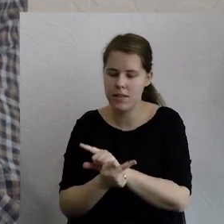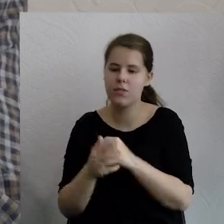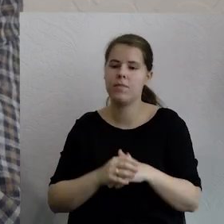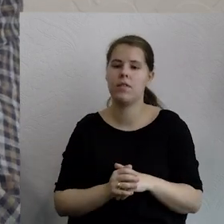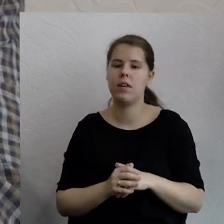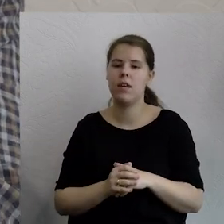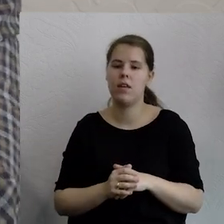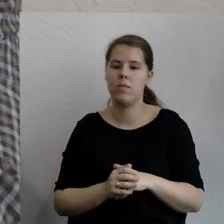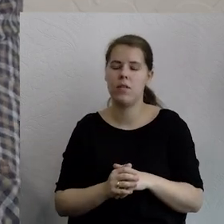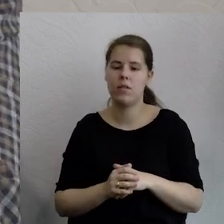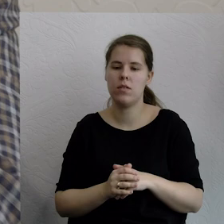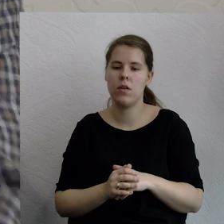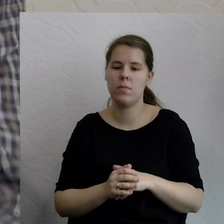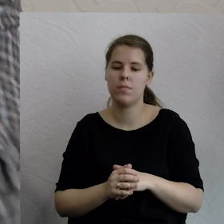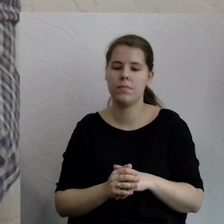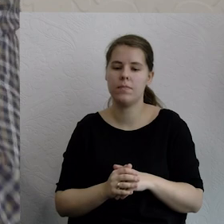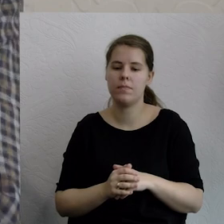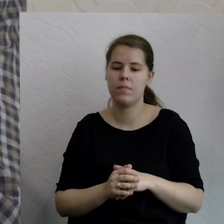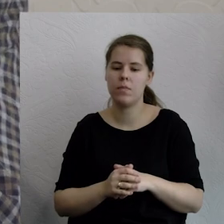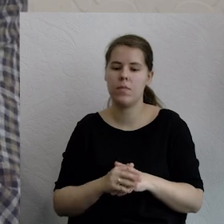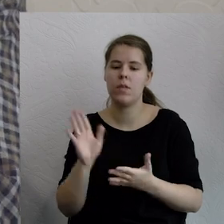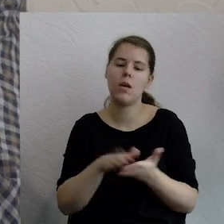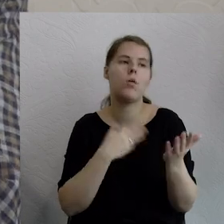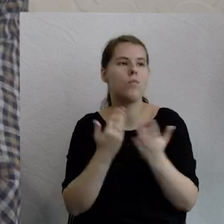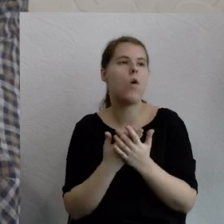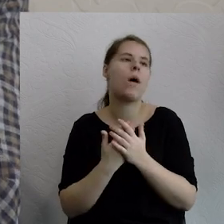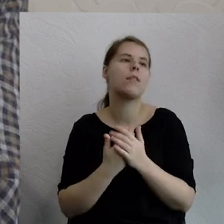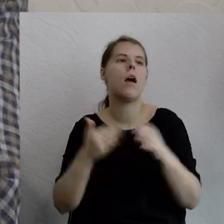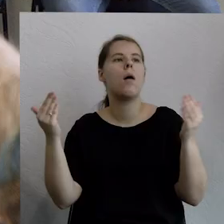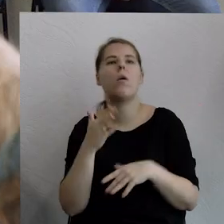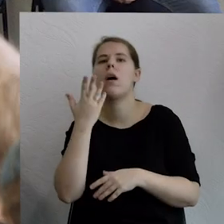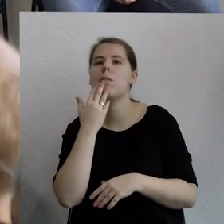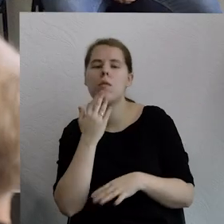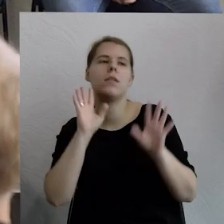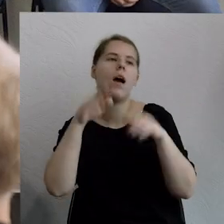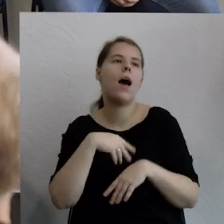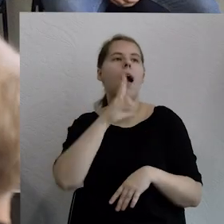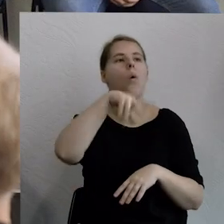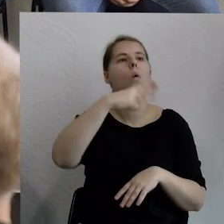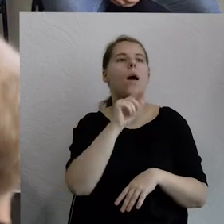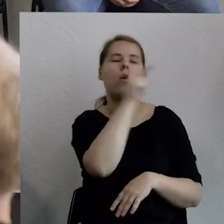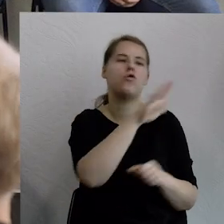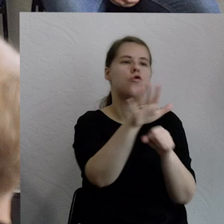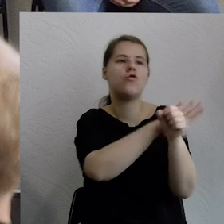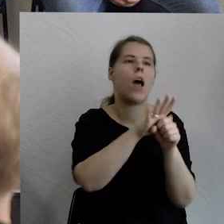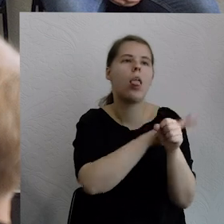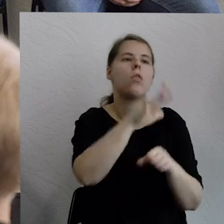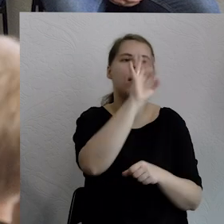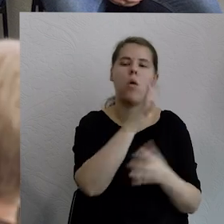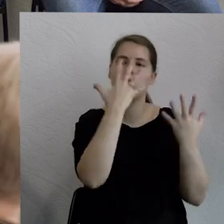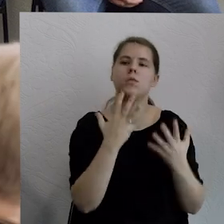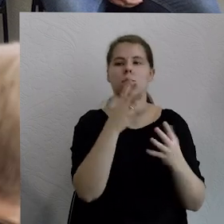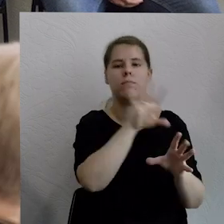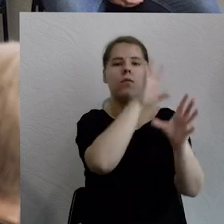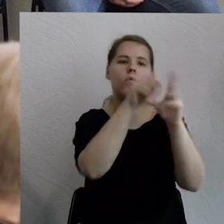chce się przenosić w zielone transformacje, a Stany Zjednoczone i Chiny tylko na to czekają. Przeciwnie.